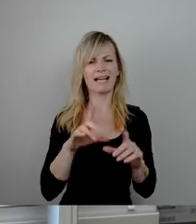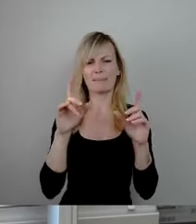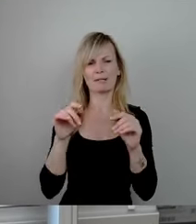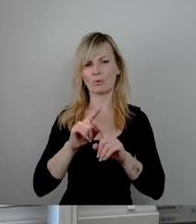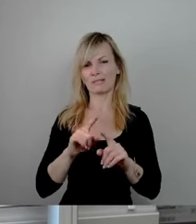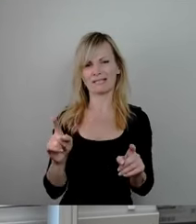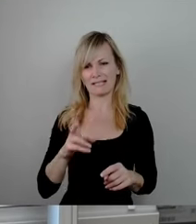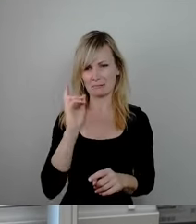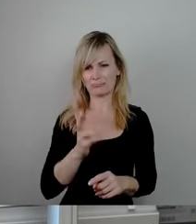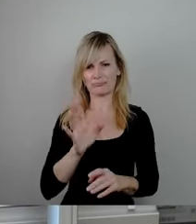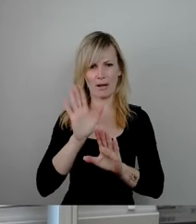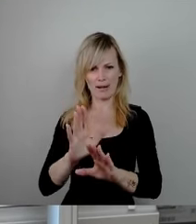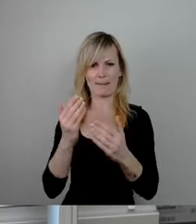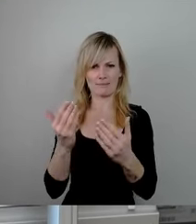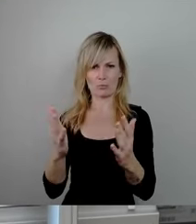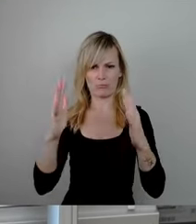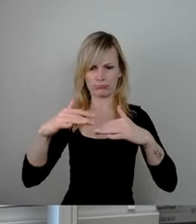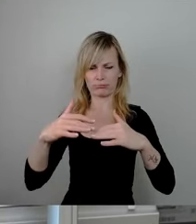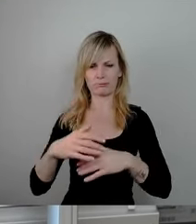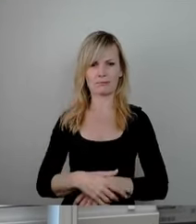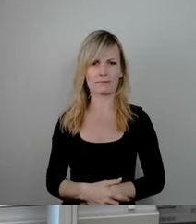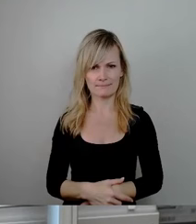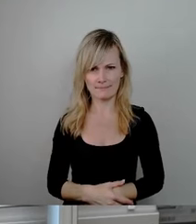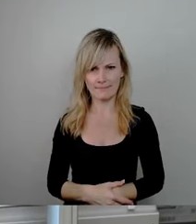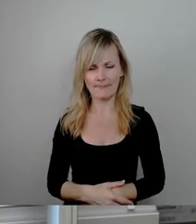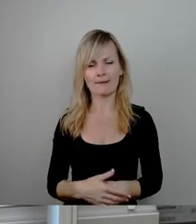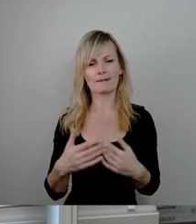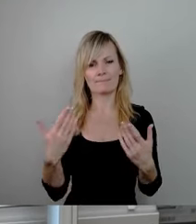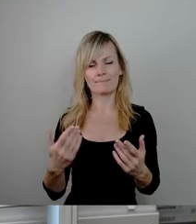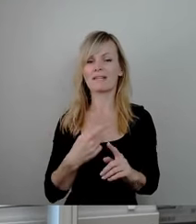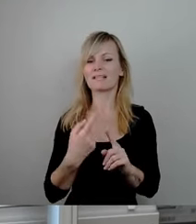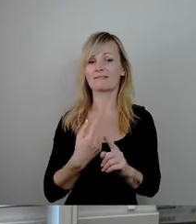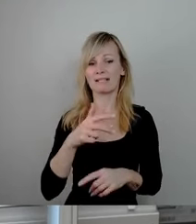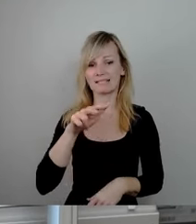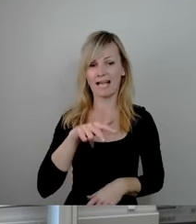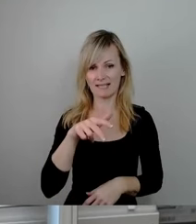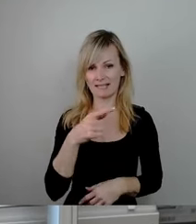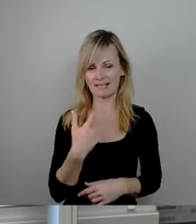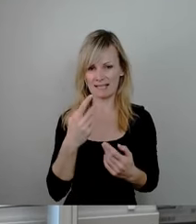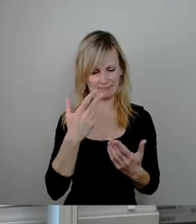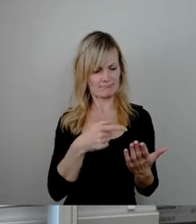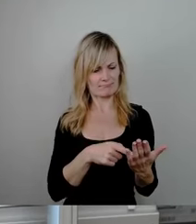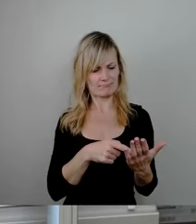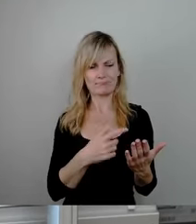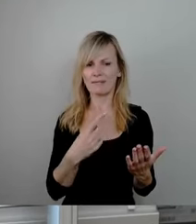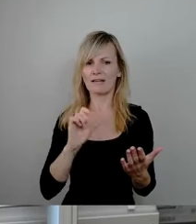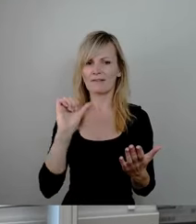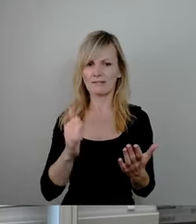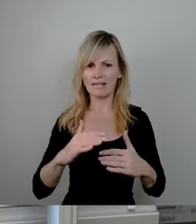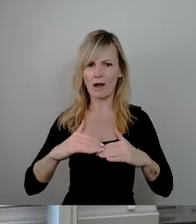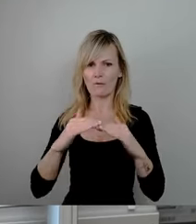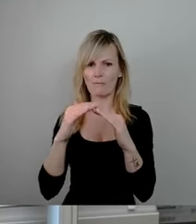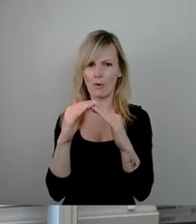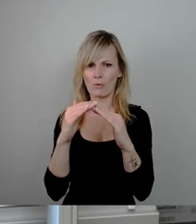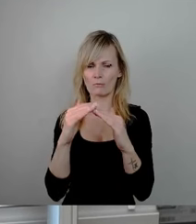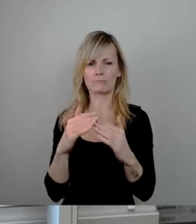Ich halte es vielmehr für sinnvoll und so verstehe ich den Antrag unter Ziffer 13, dass der Wiederaufbau der Brücke nach der Maßgabe